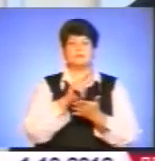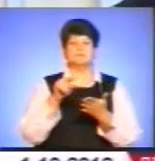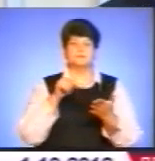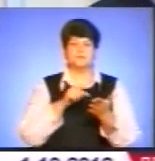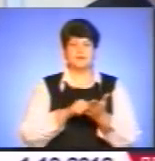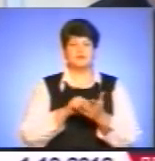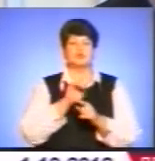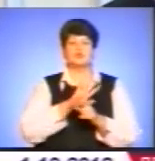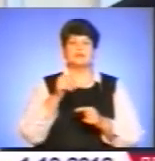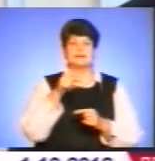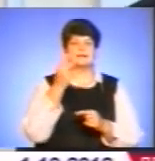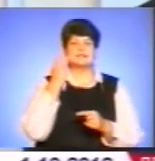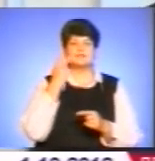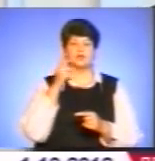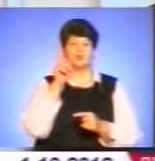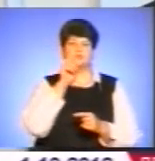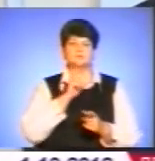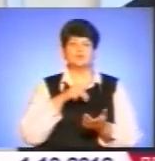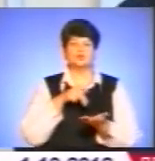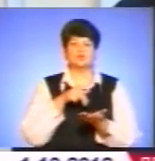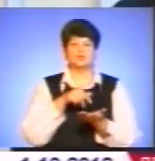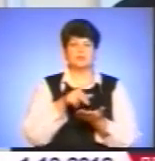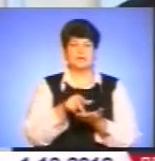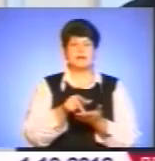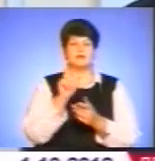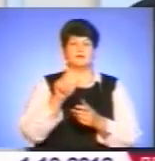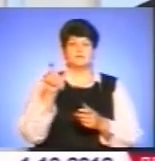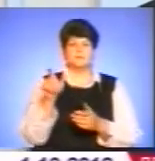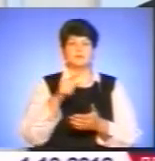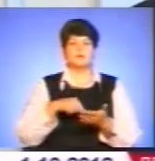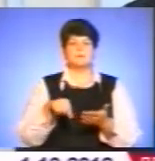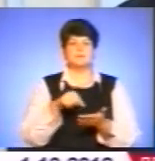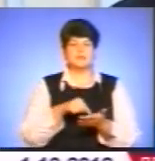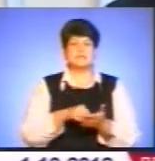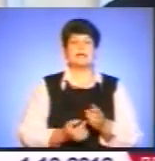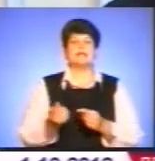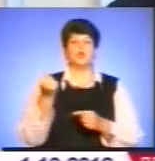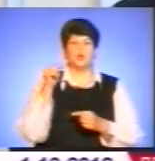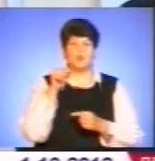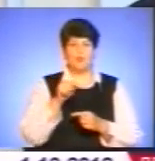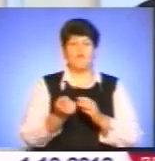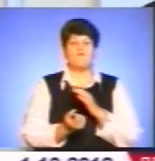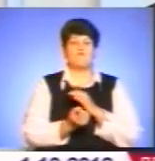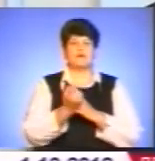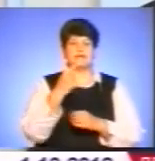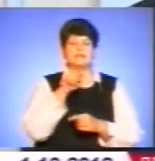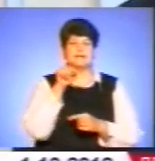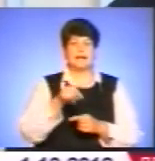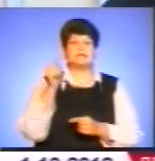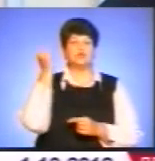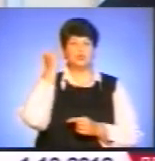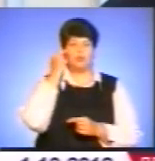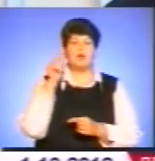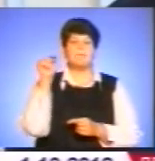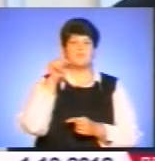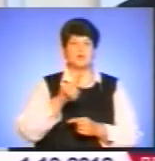них не завжди зручно добиратися мешканцям міста, тому виникла така думка про